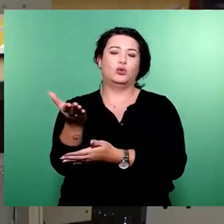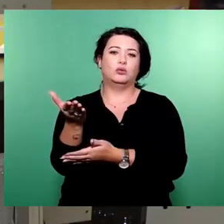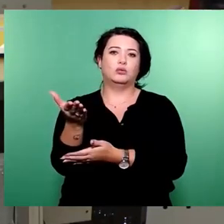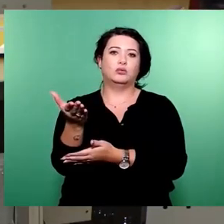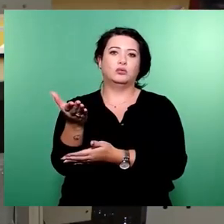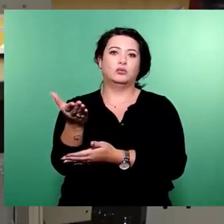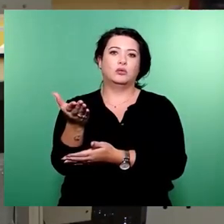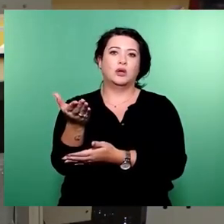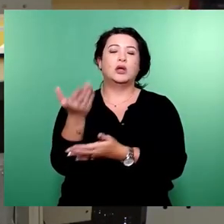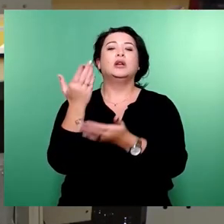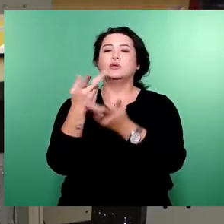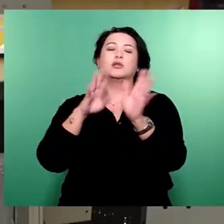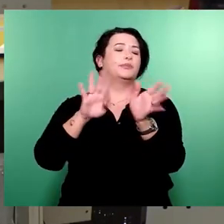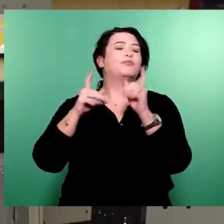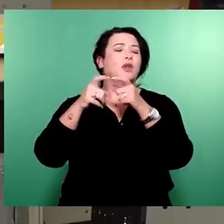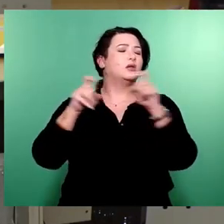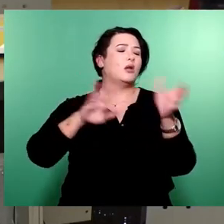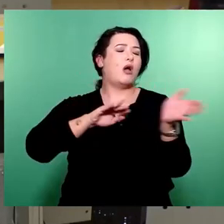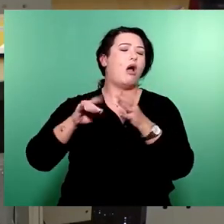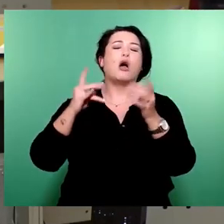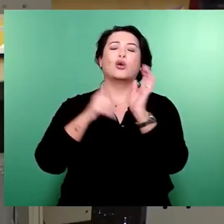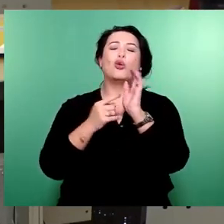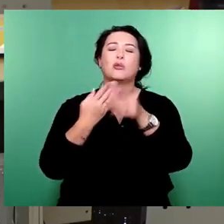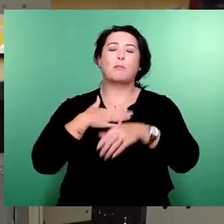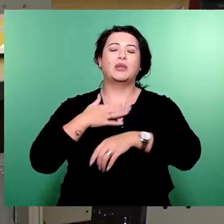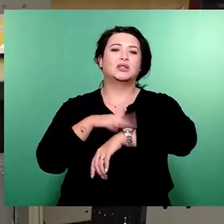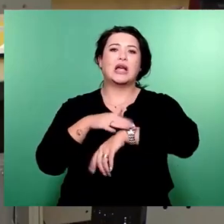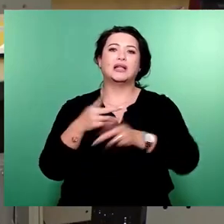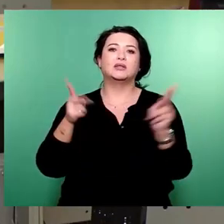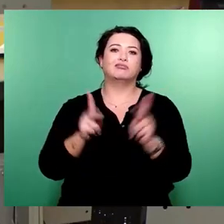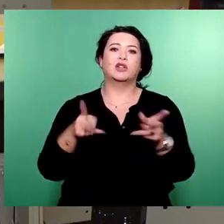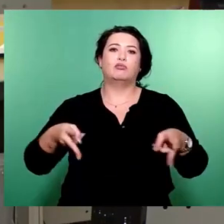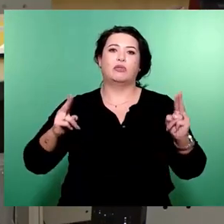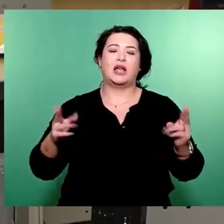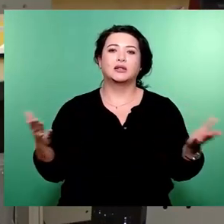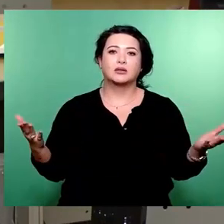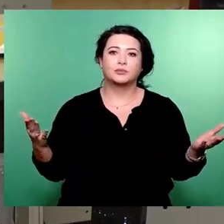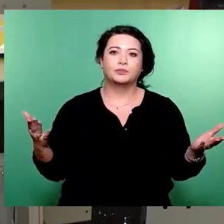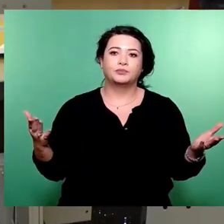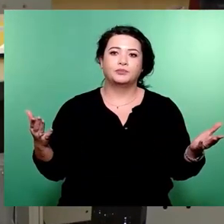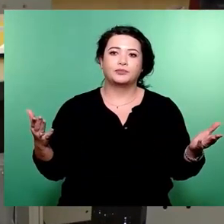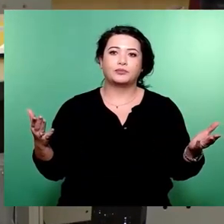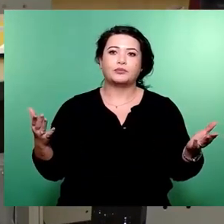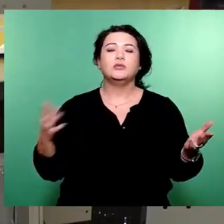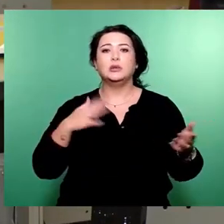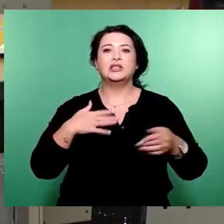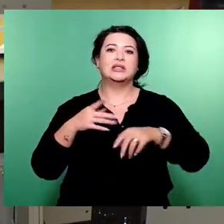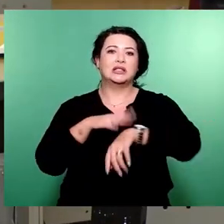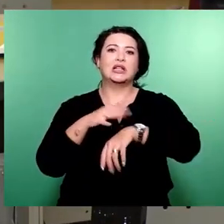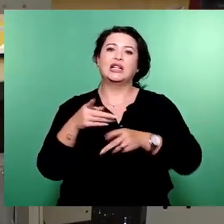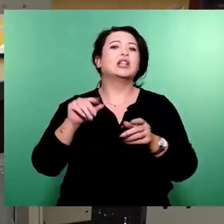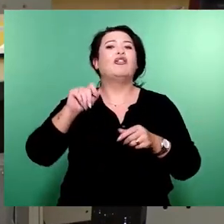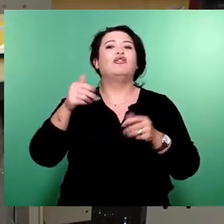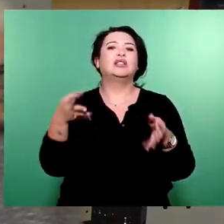So, damit will ich es bewenden lassen. Meine Zeit ist zumindest hier am... Ach, hier habe ich keine mehr. Okay. Meine Zeit ist fast um. Ich habe das Nötige